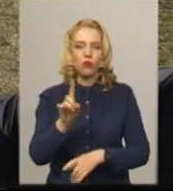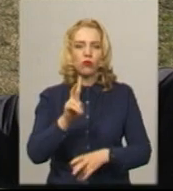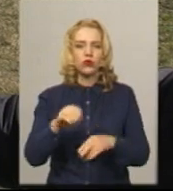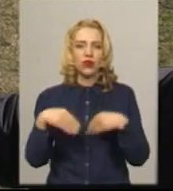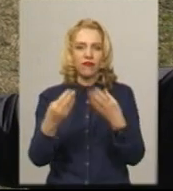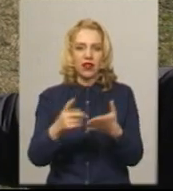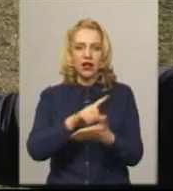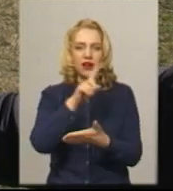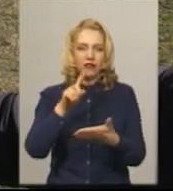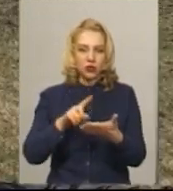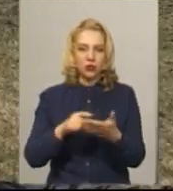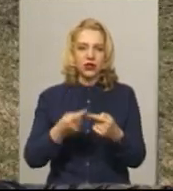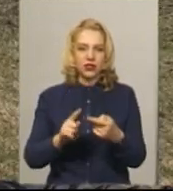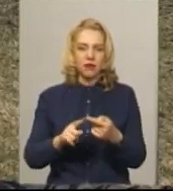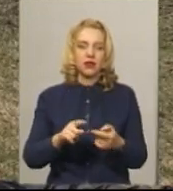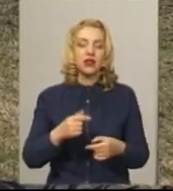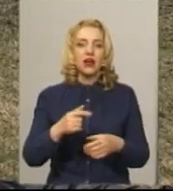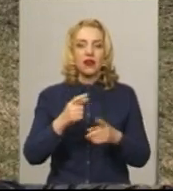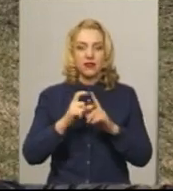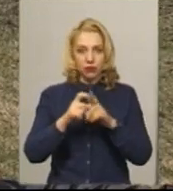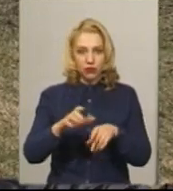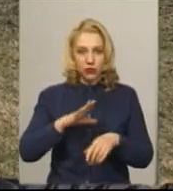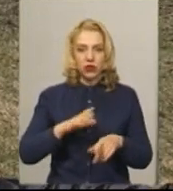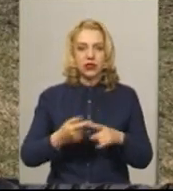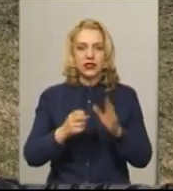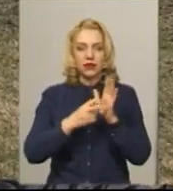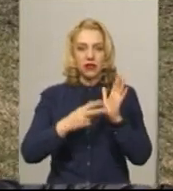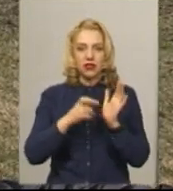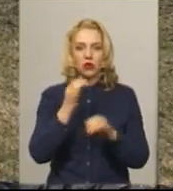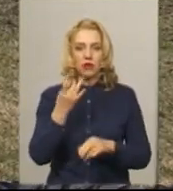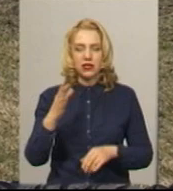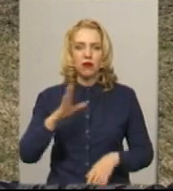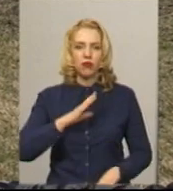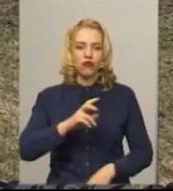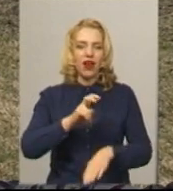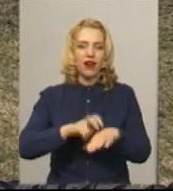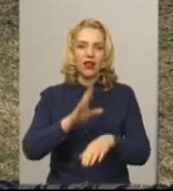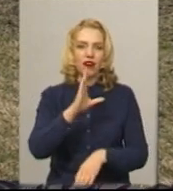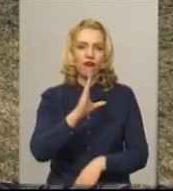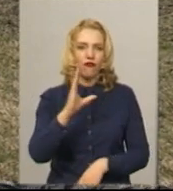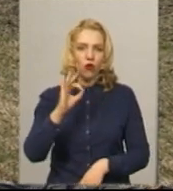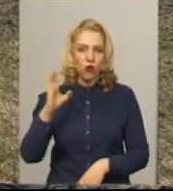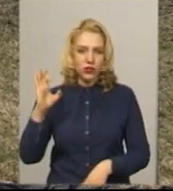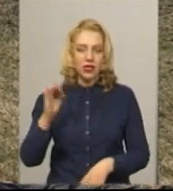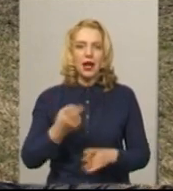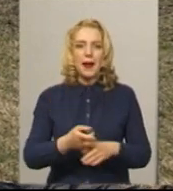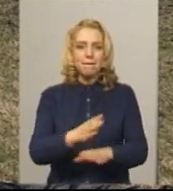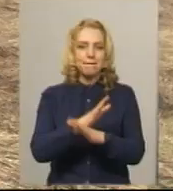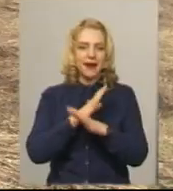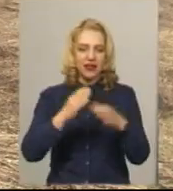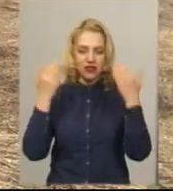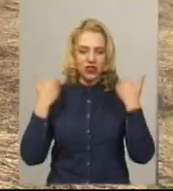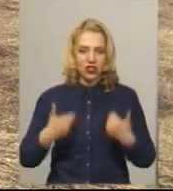дане питання. Він дав таку відповідь. 17 березня в Женеві виступав лікар ВООЗ, який заявляв, що мертве тіло не несе